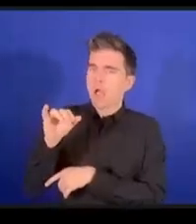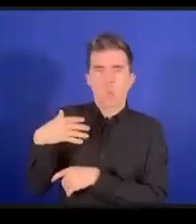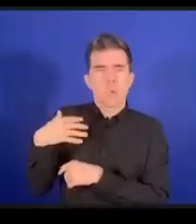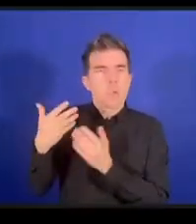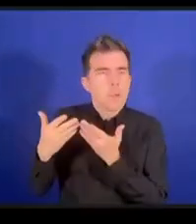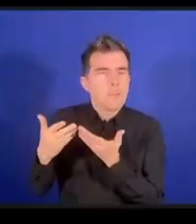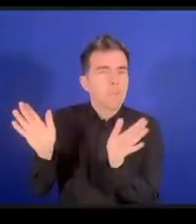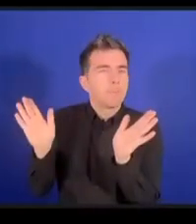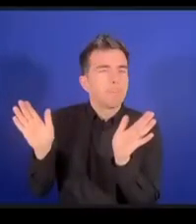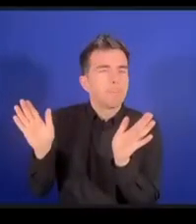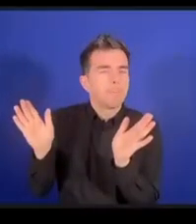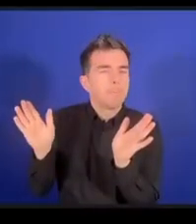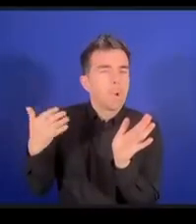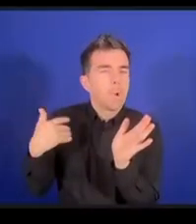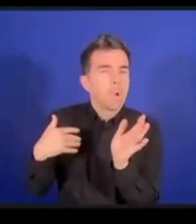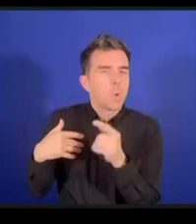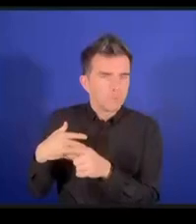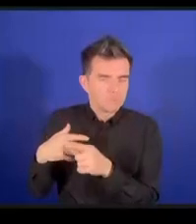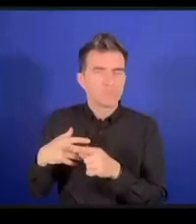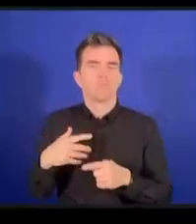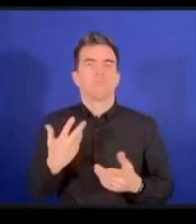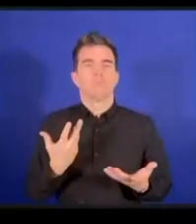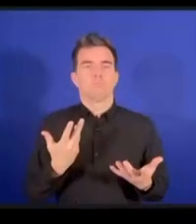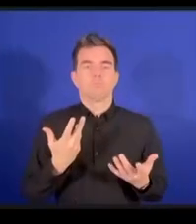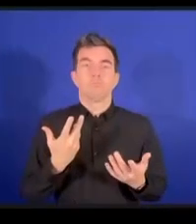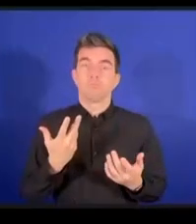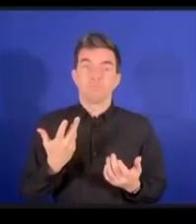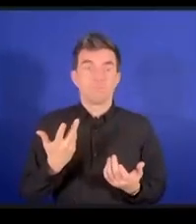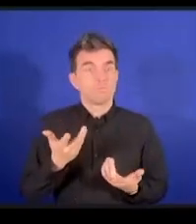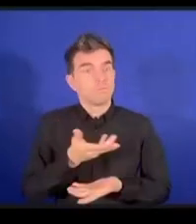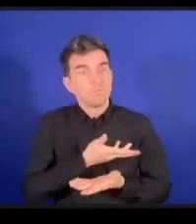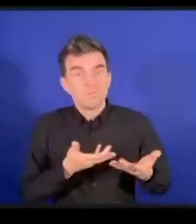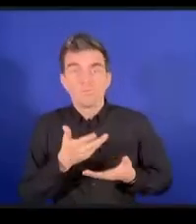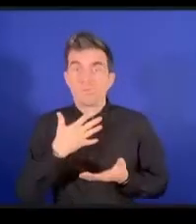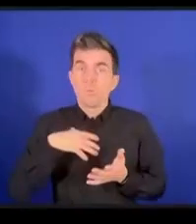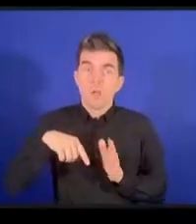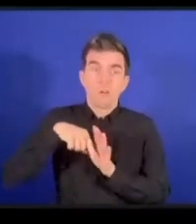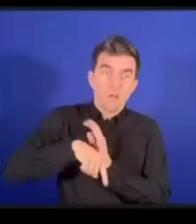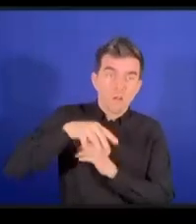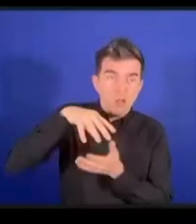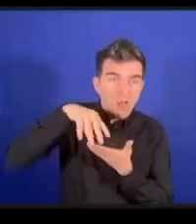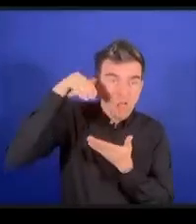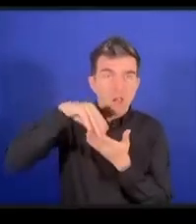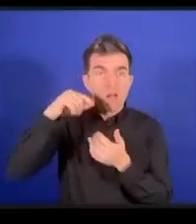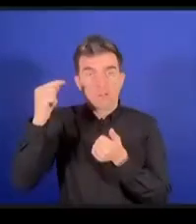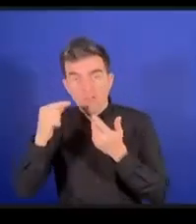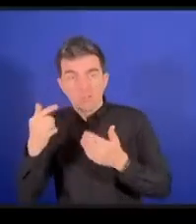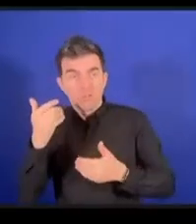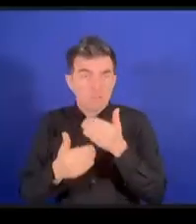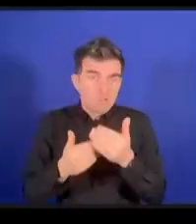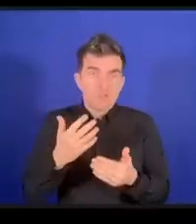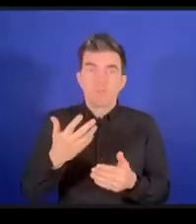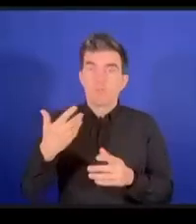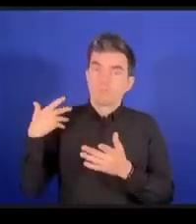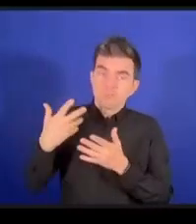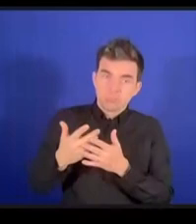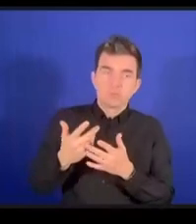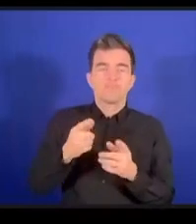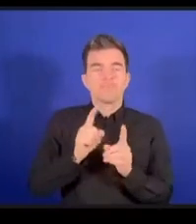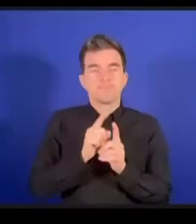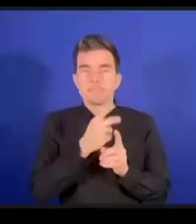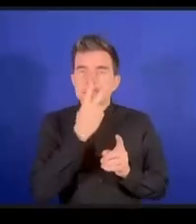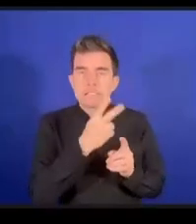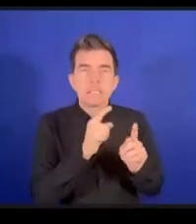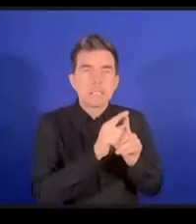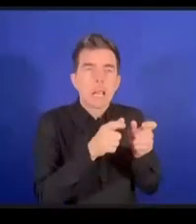この10年間注目されてきましたけれども私たちが分かっていることそれからAIにつ